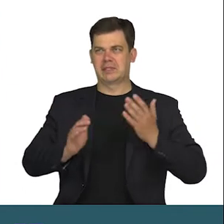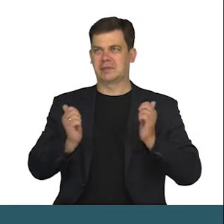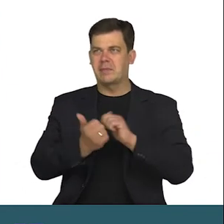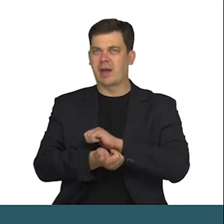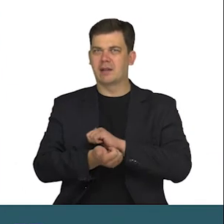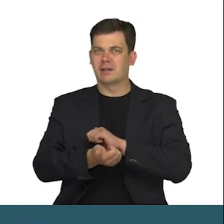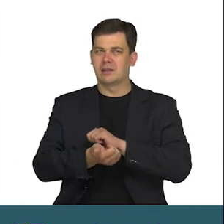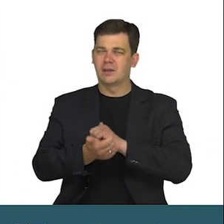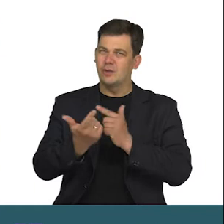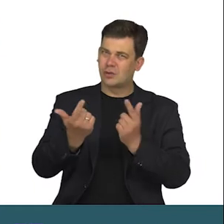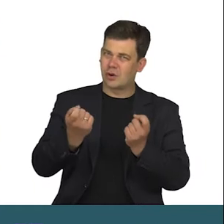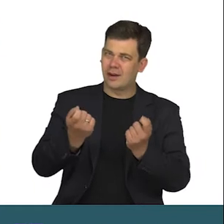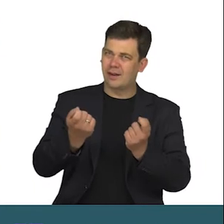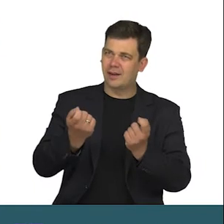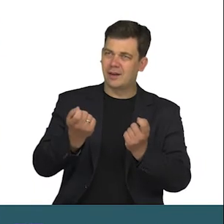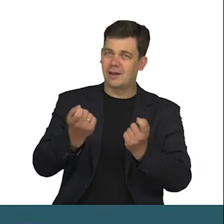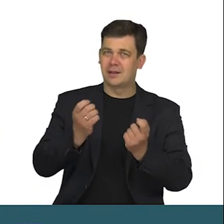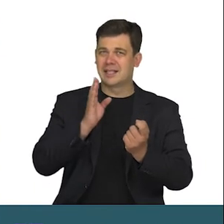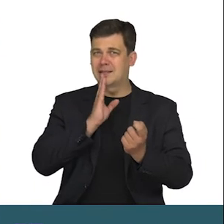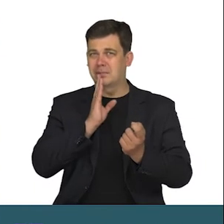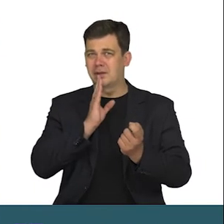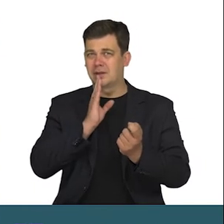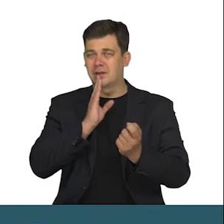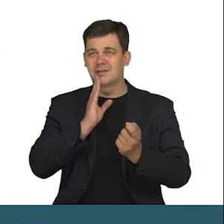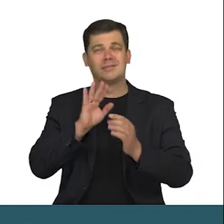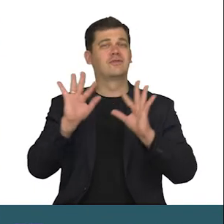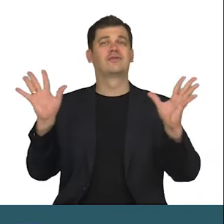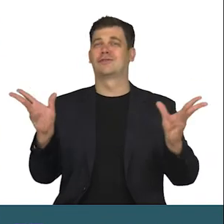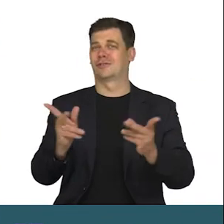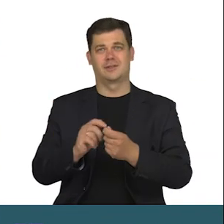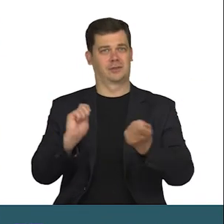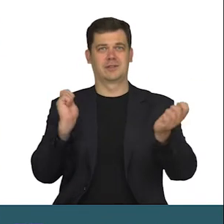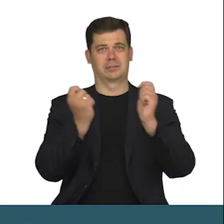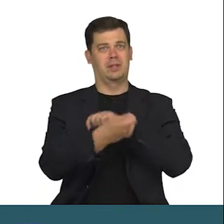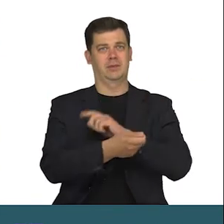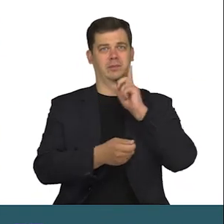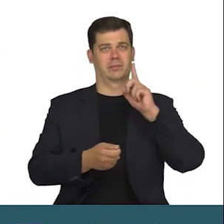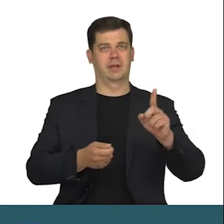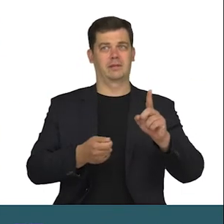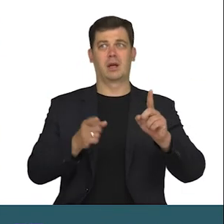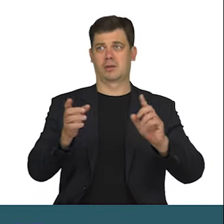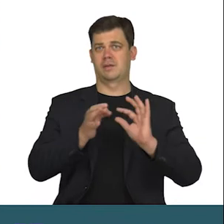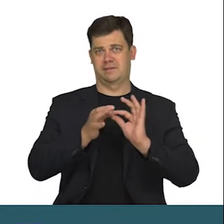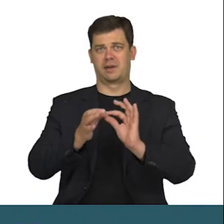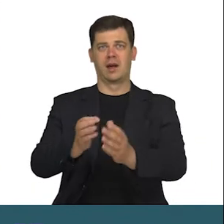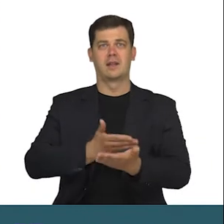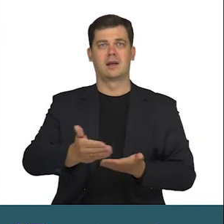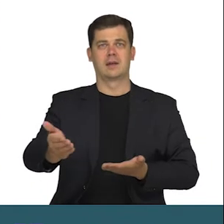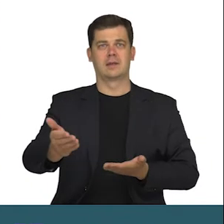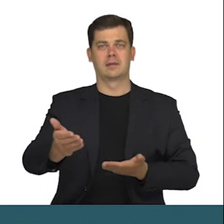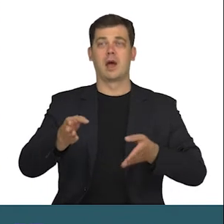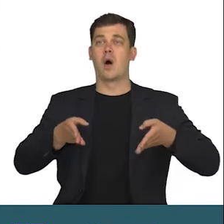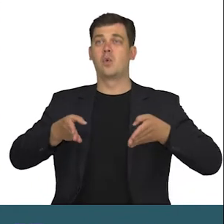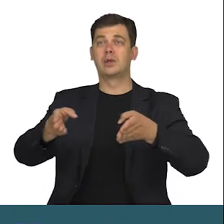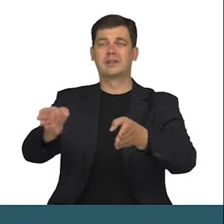Niby? Na niby? Bo wszystko jednak jest inna, chociaż trwa. Na